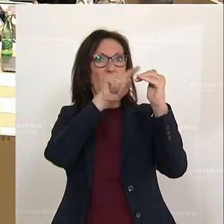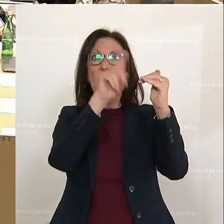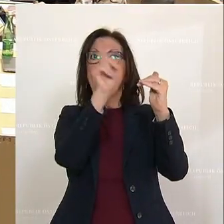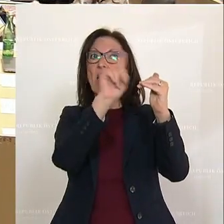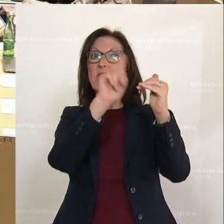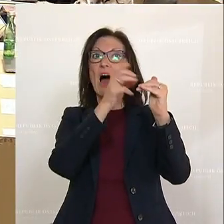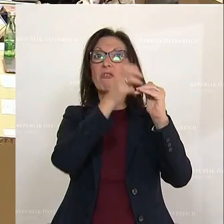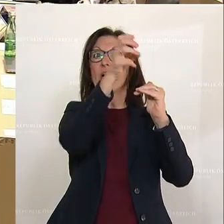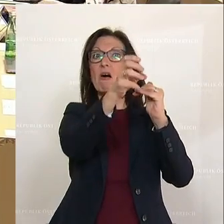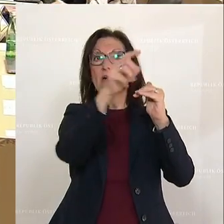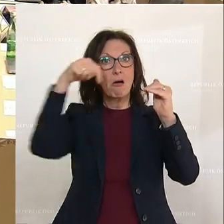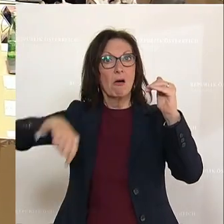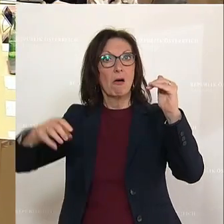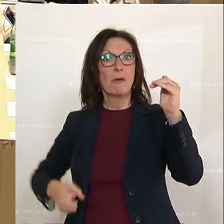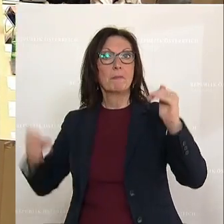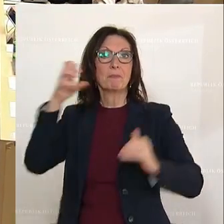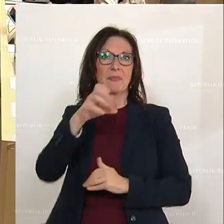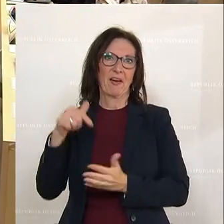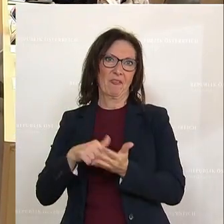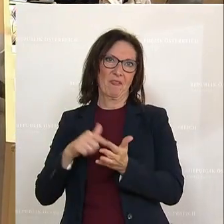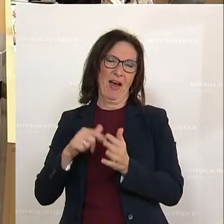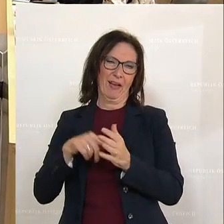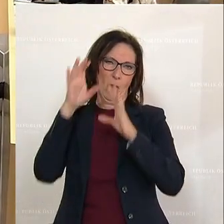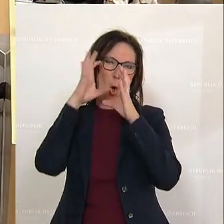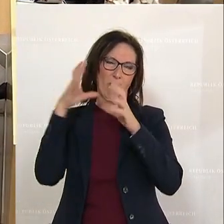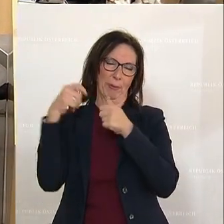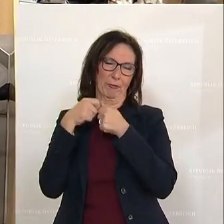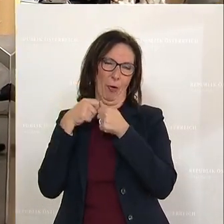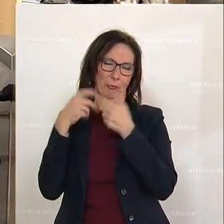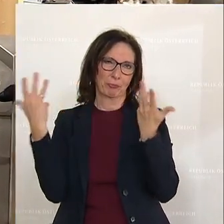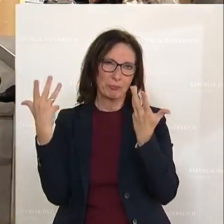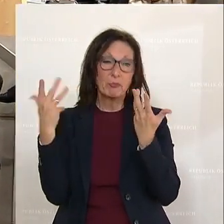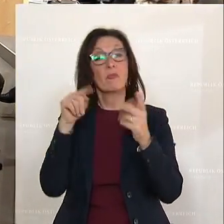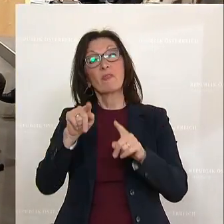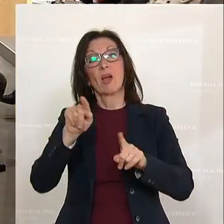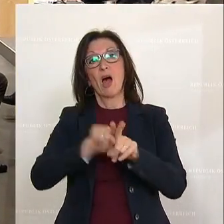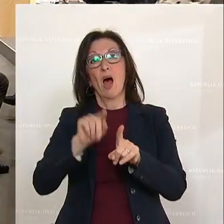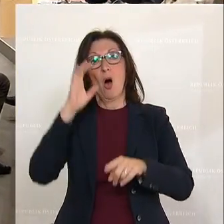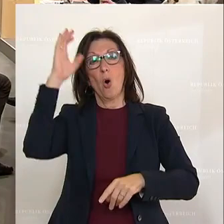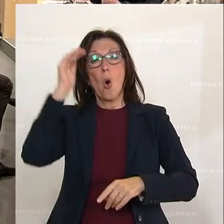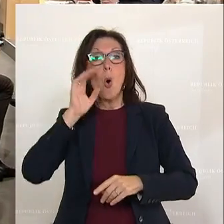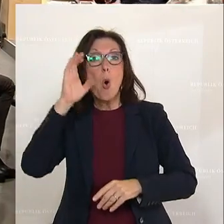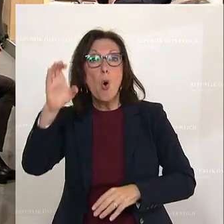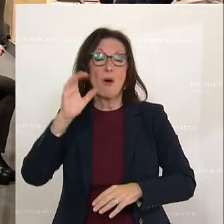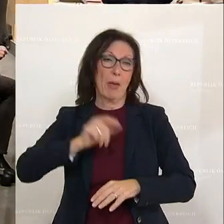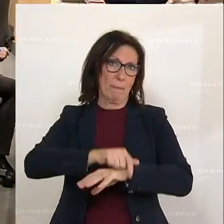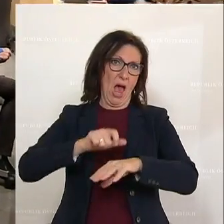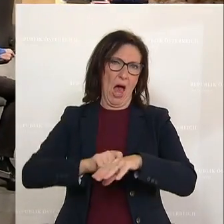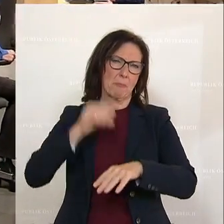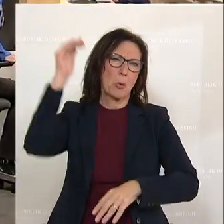Es gibt noch diverse, ich könnte noch weiter aufzählen, hochrangige der ÖVP-nahestehenden, Beamtinnen, Beamte,